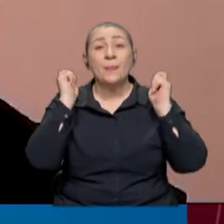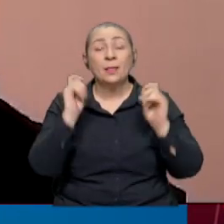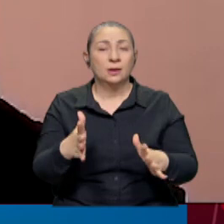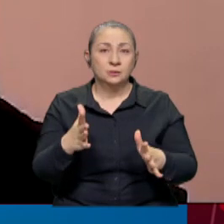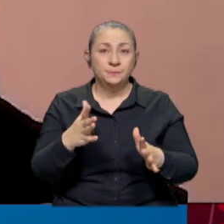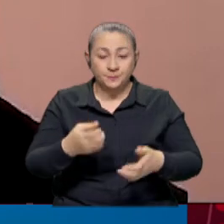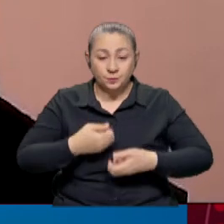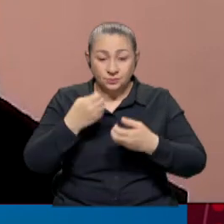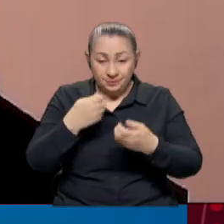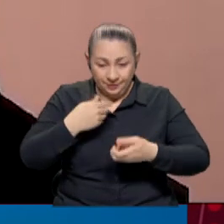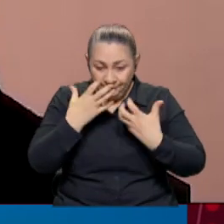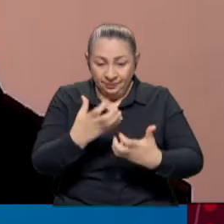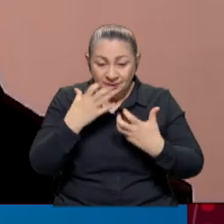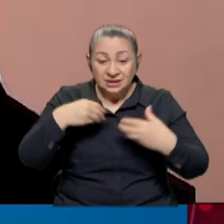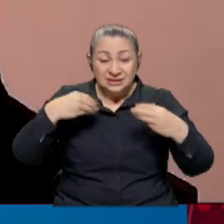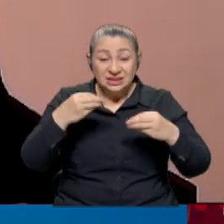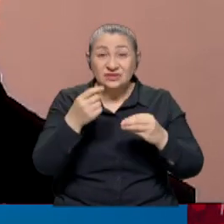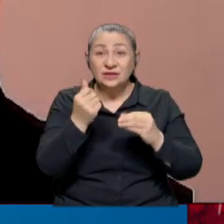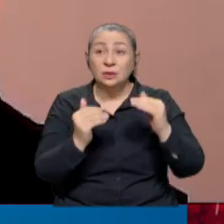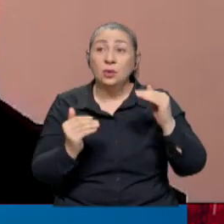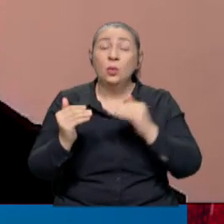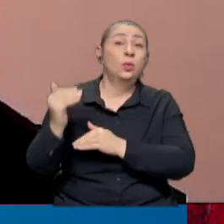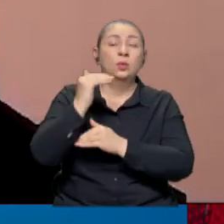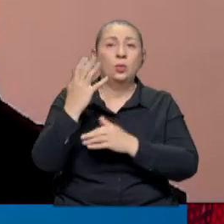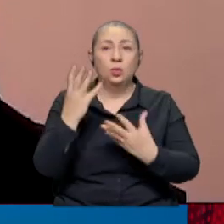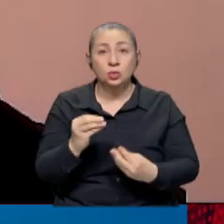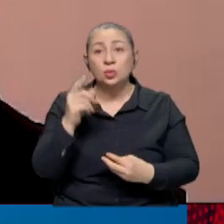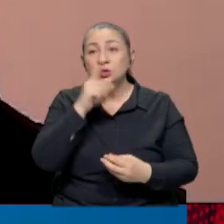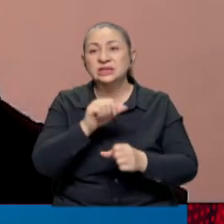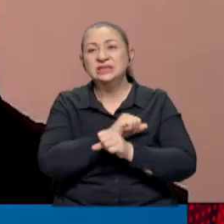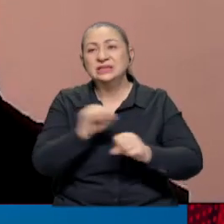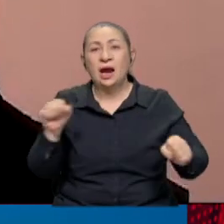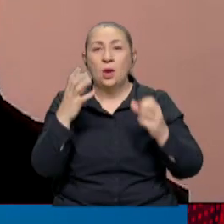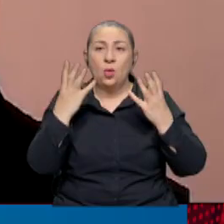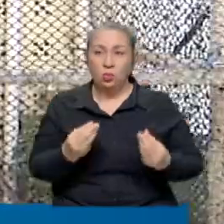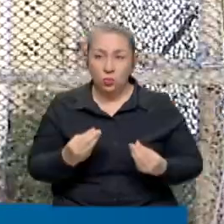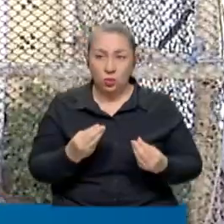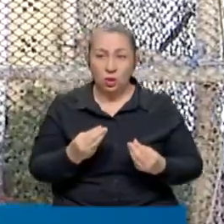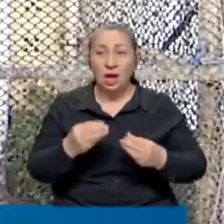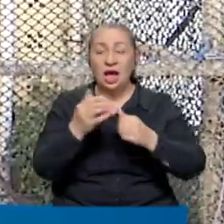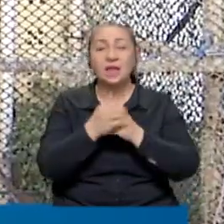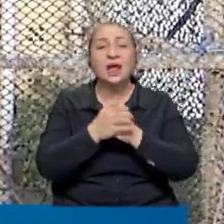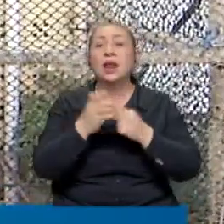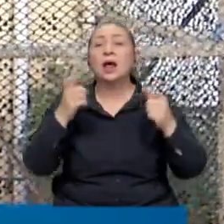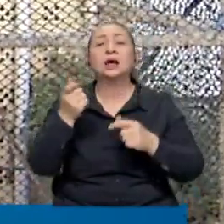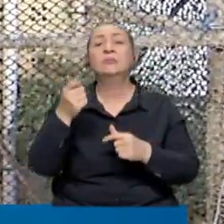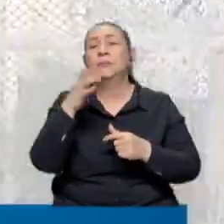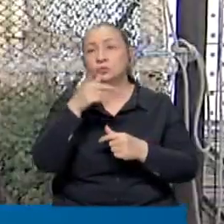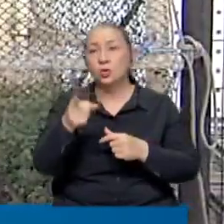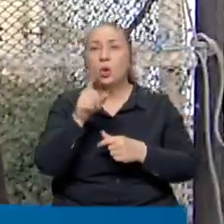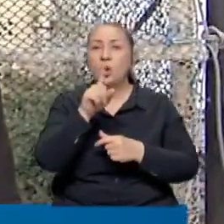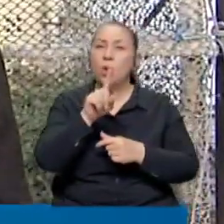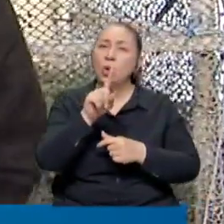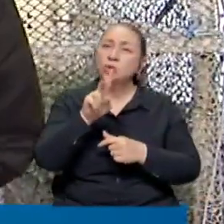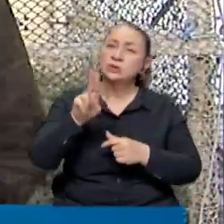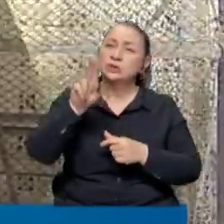maliyeti satış fiyatının hep üzerinde arttı. Dolayısıyla zarar eder konuma geldi. Antalya'da halde ne kadar fiyatı biliyor musunuz?